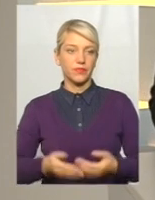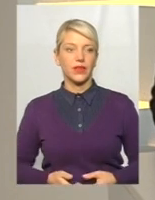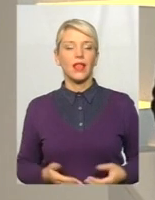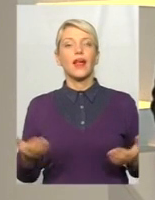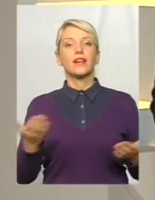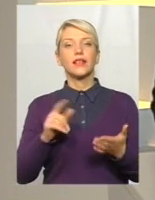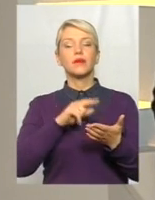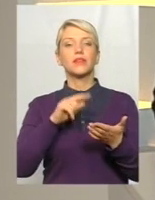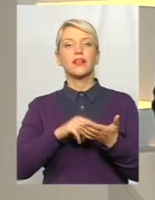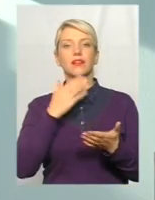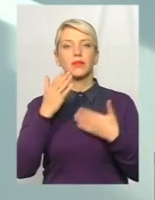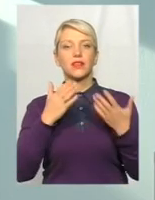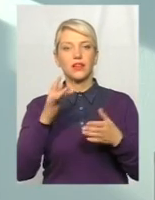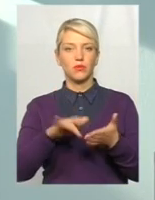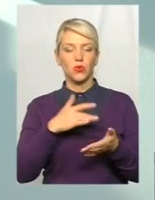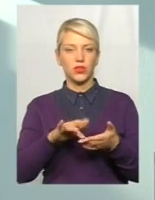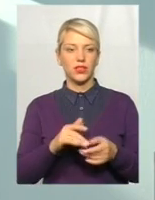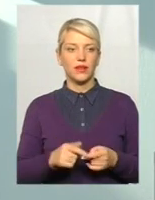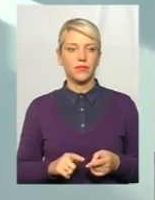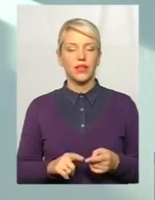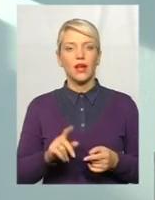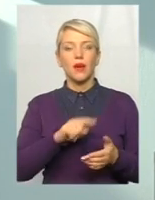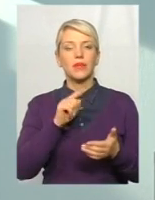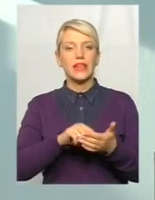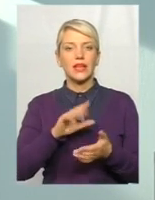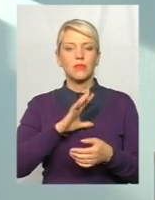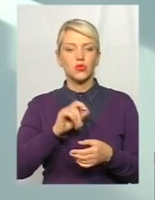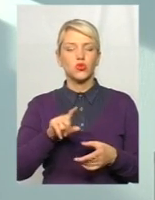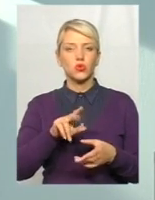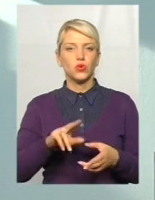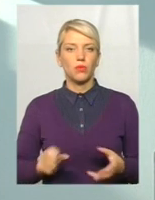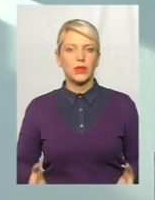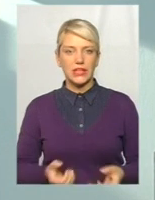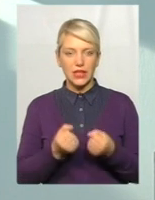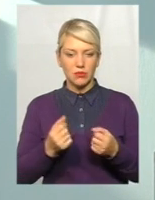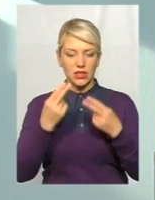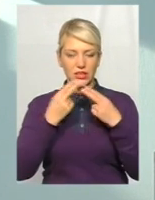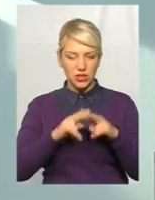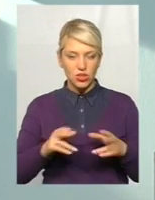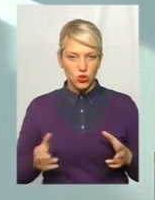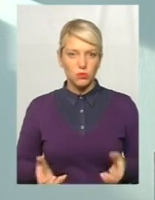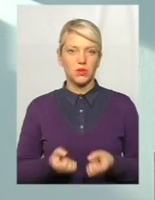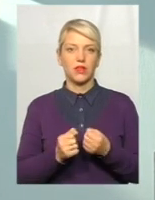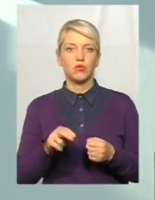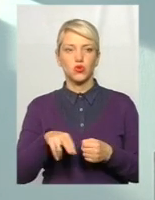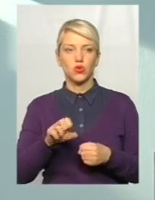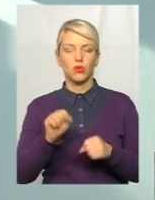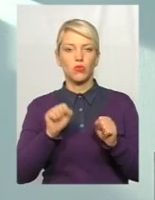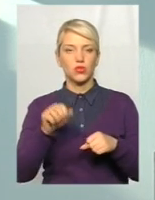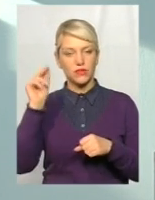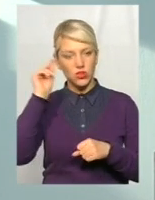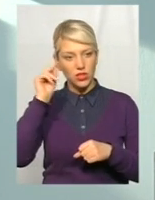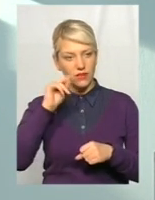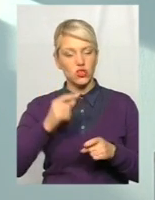сьогодні вам задавали? Ну, як правило, питання щодо підтримки, технічної підтримки, щодо можливості навчання,